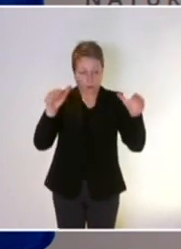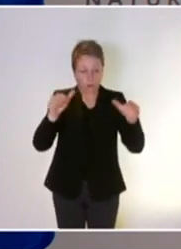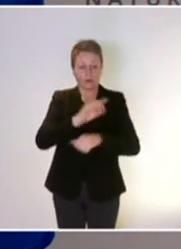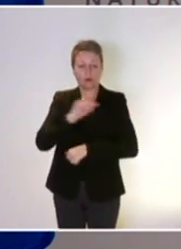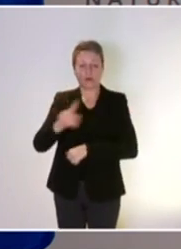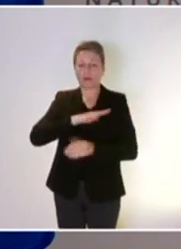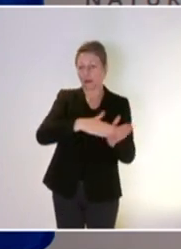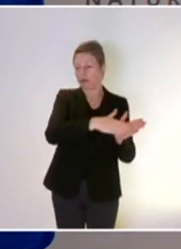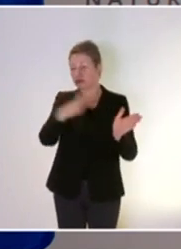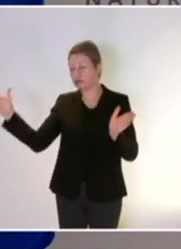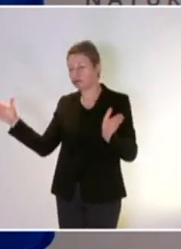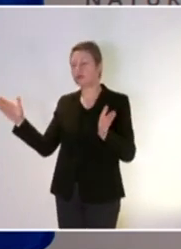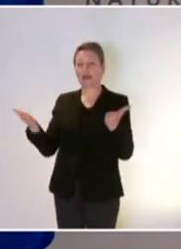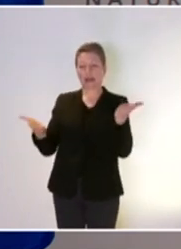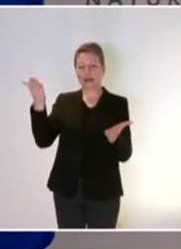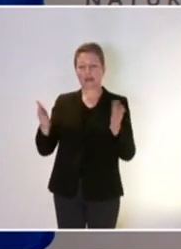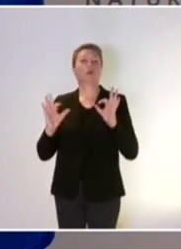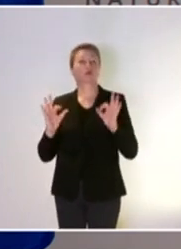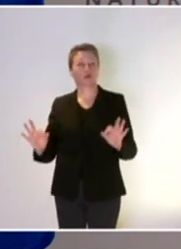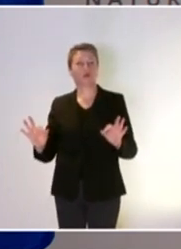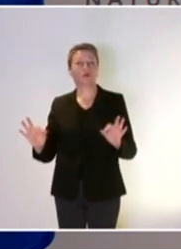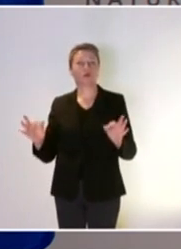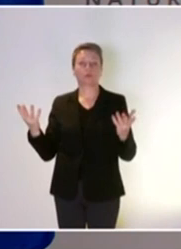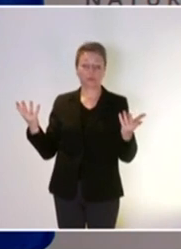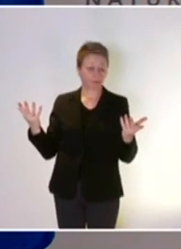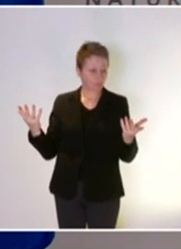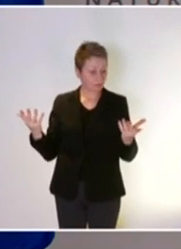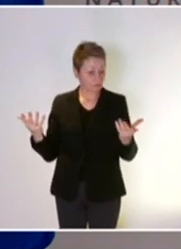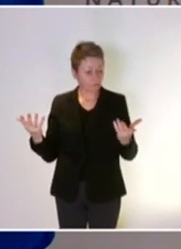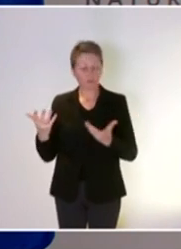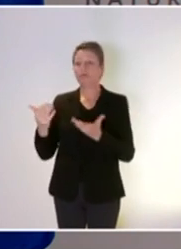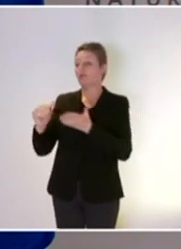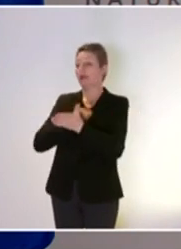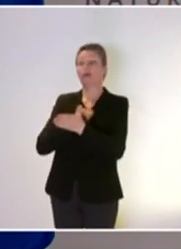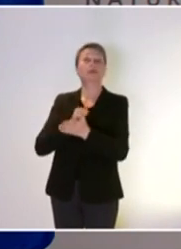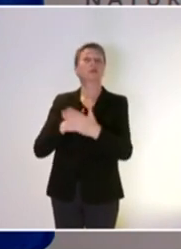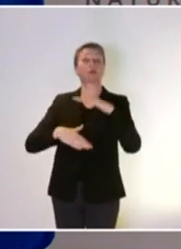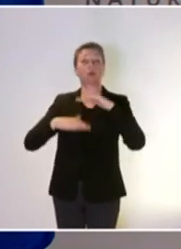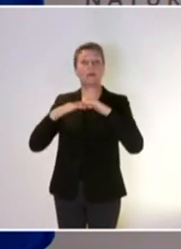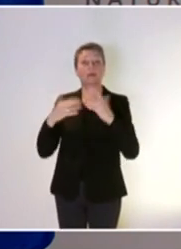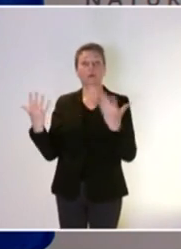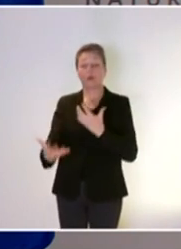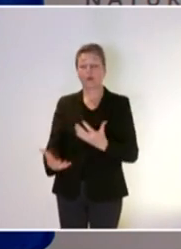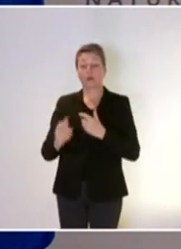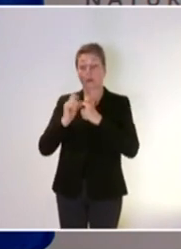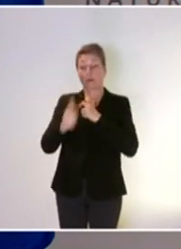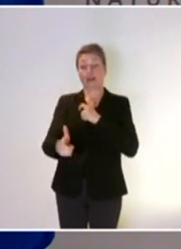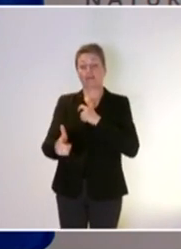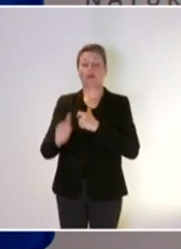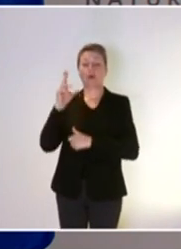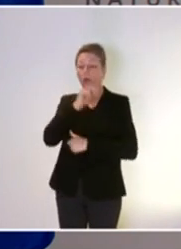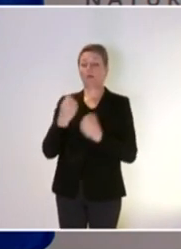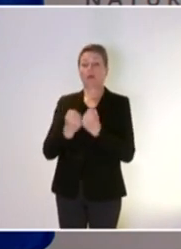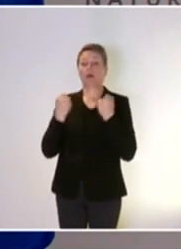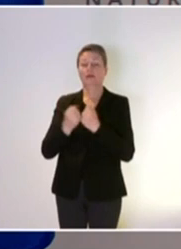possible de restaurer des équilibres et donc de limiter et même d'effacer tout impact que pourraient avoir les activités humaines